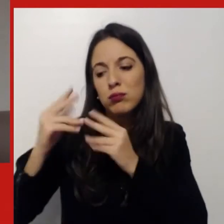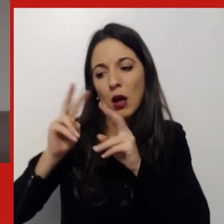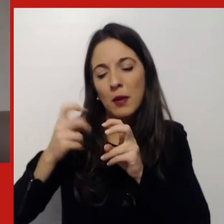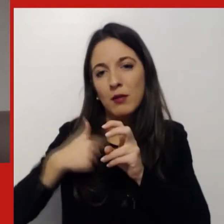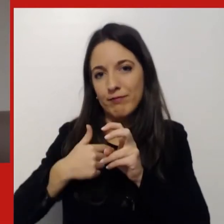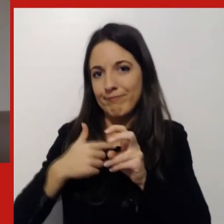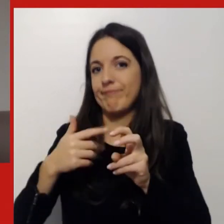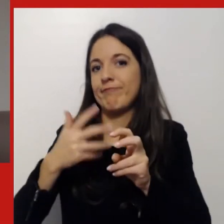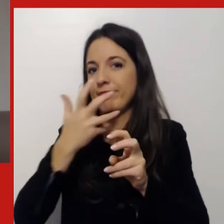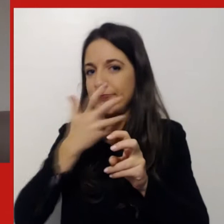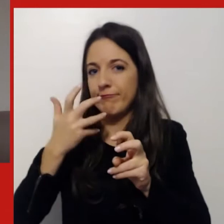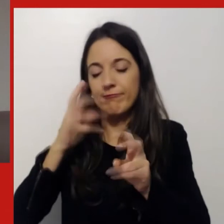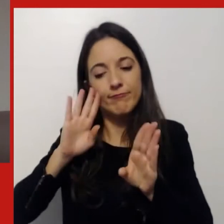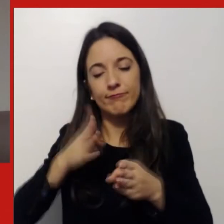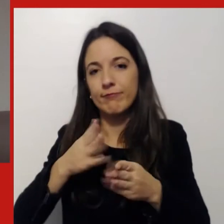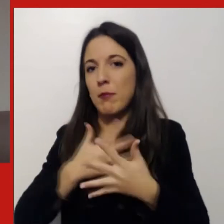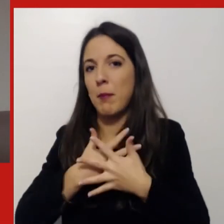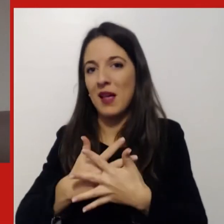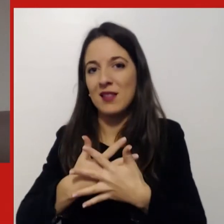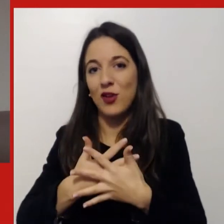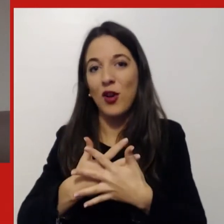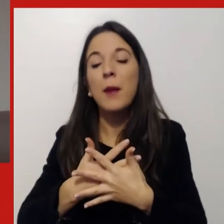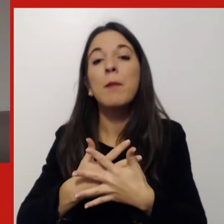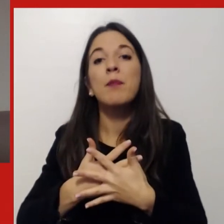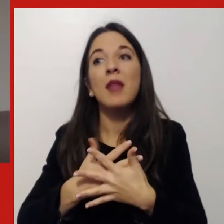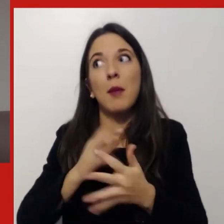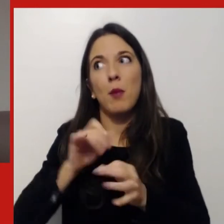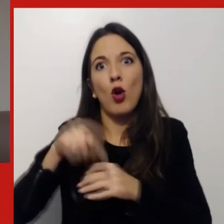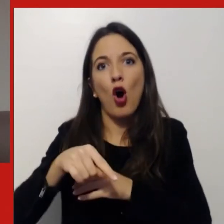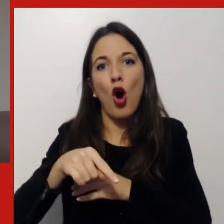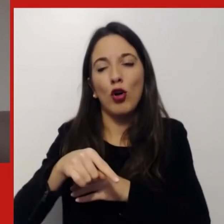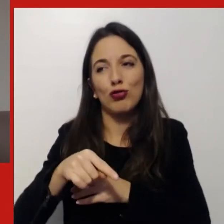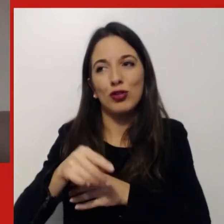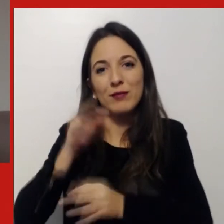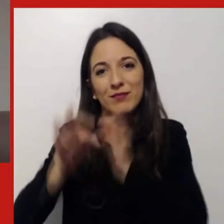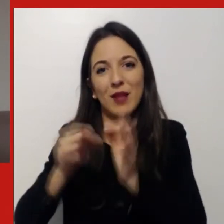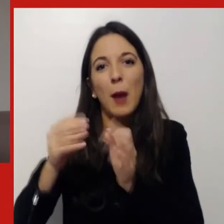oggi in particolare con il professor Corso e cioè del lavoro ibrido.